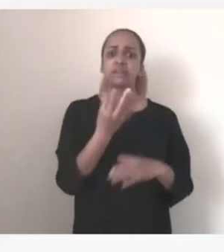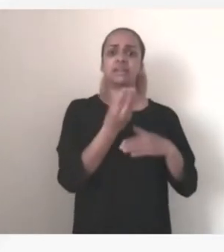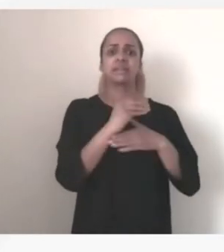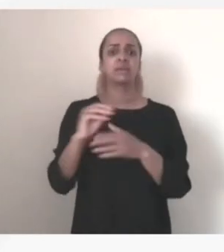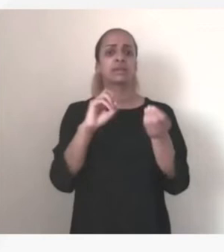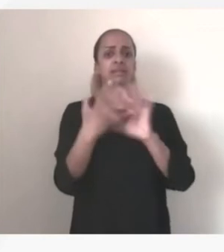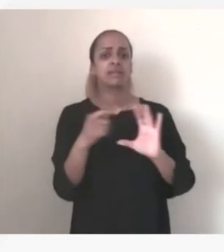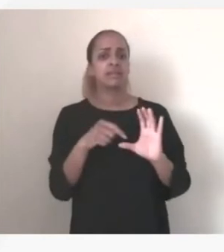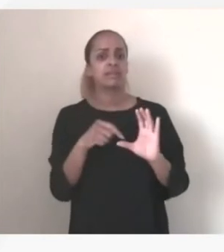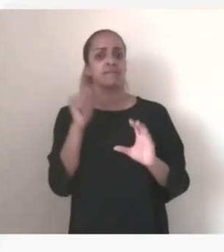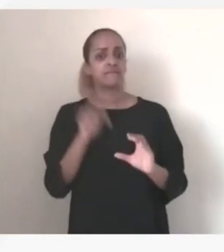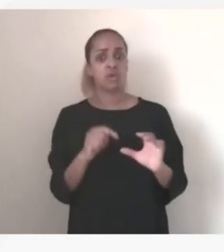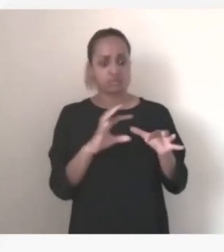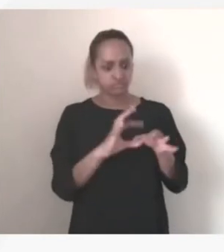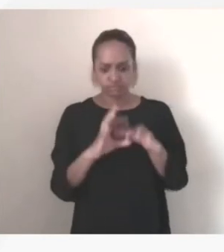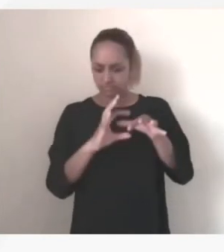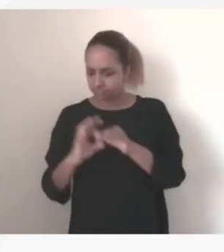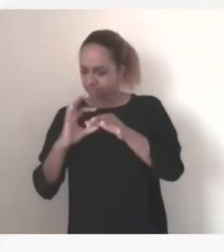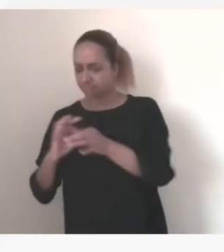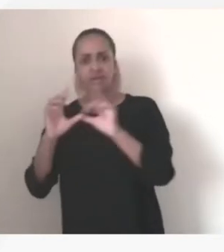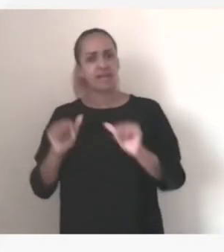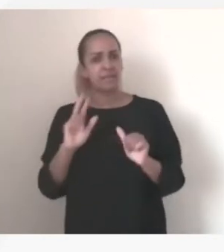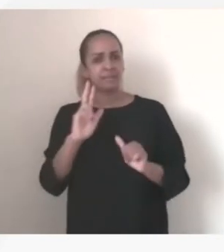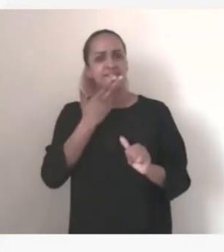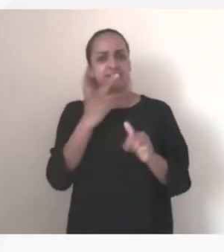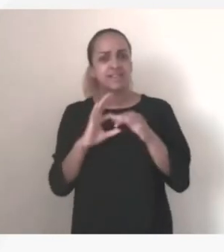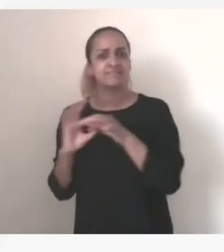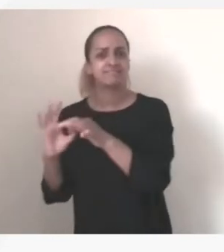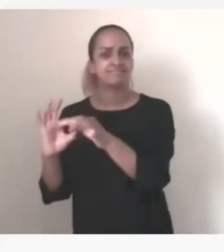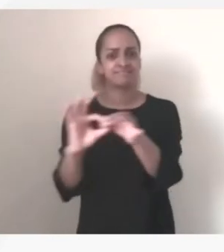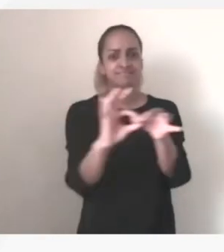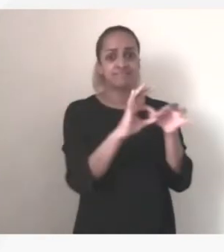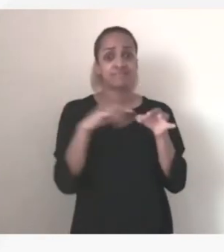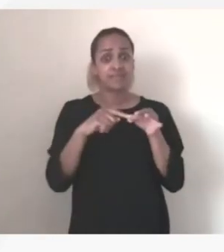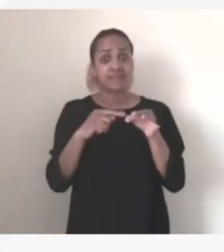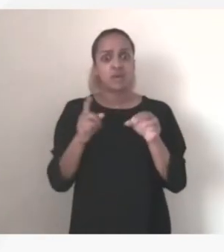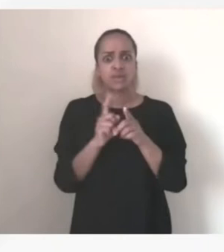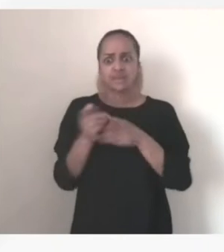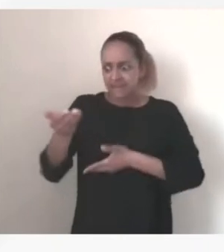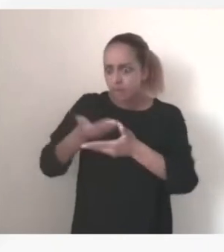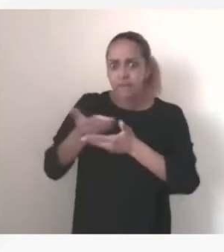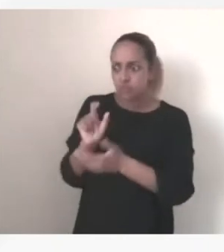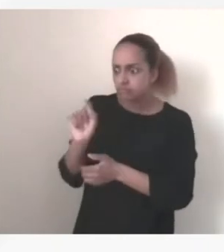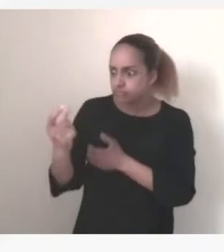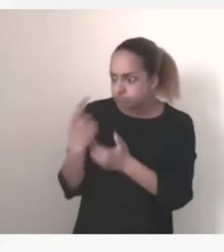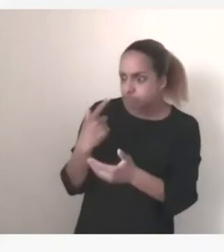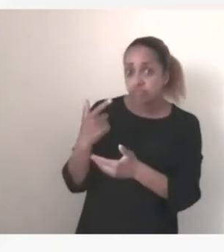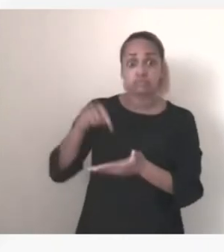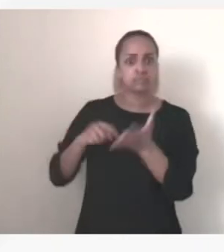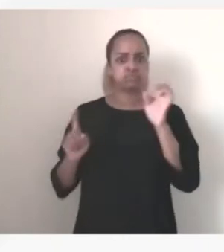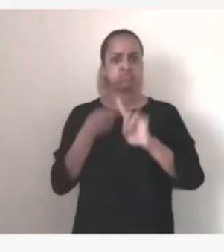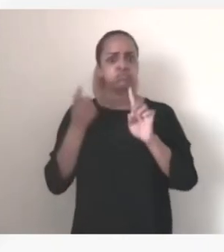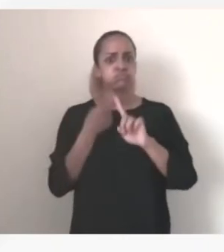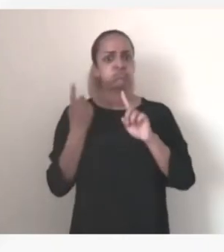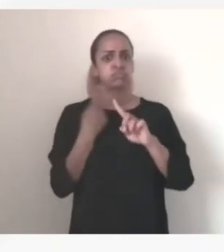totalement coordonnée, on sait qu'en matière de cybersécurité, la coordination et l'échange d'informations instantanées est absolument clé, et pour cela, la